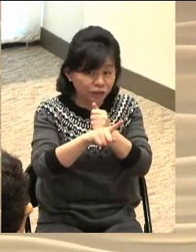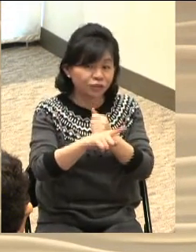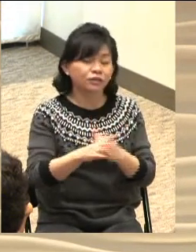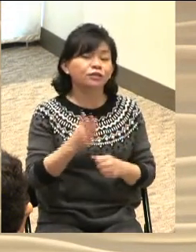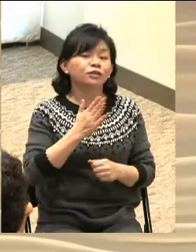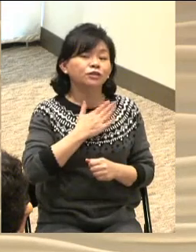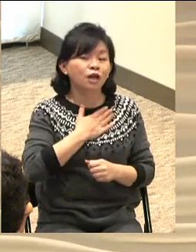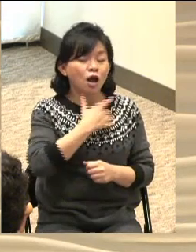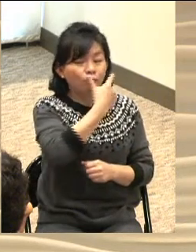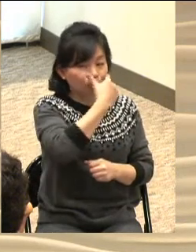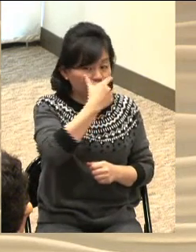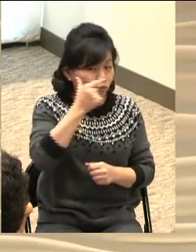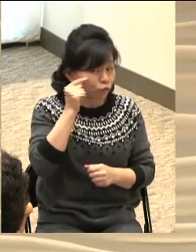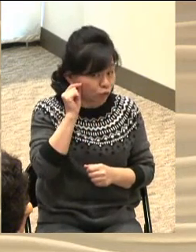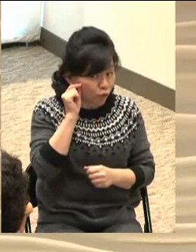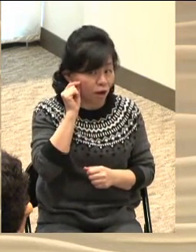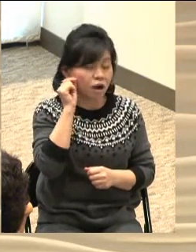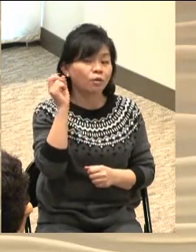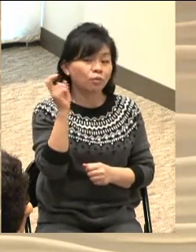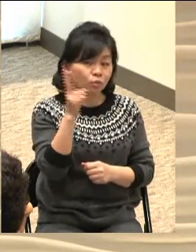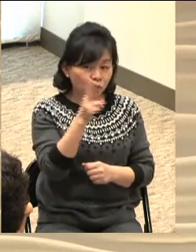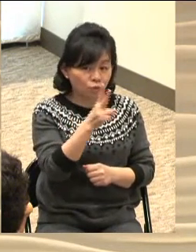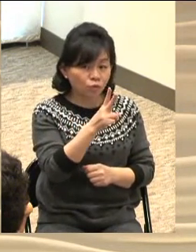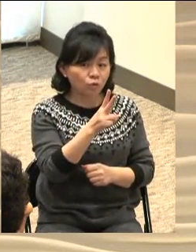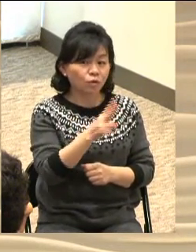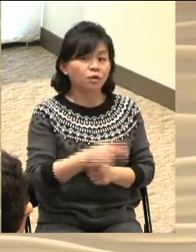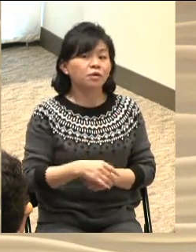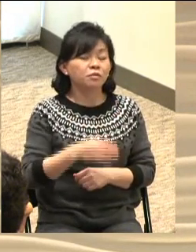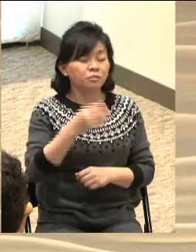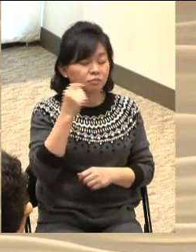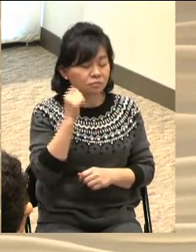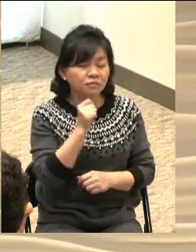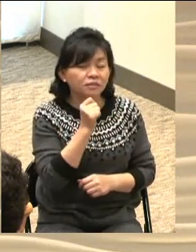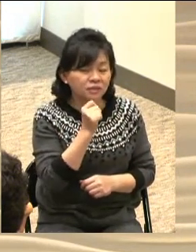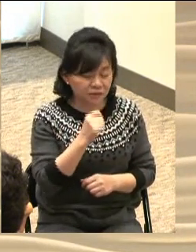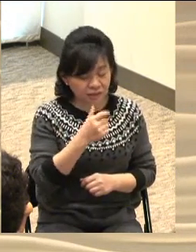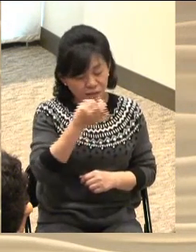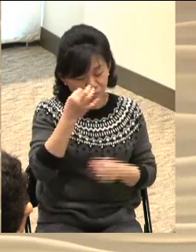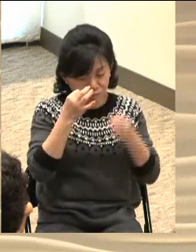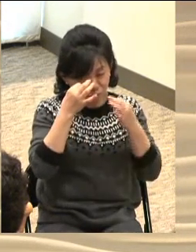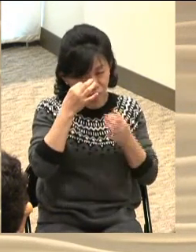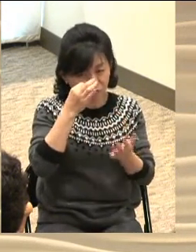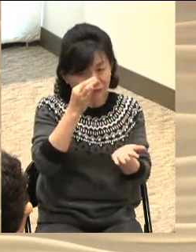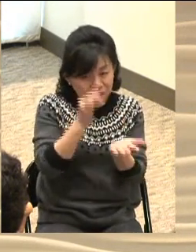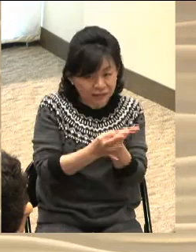부족함과 비천함을